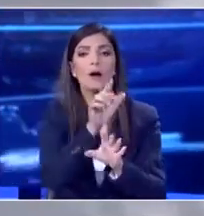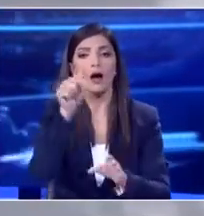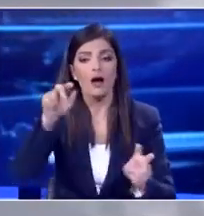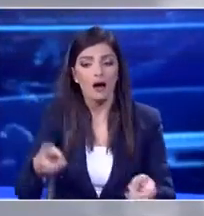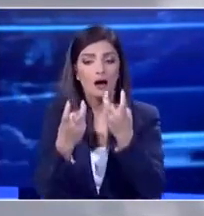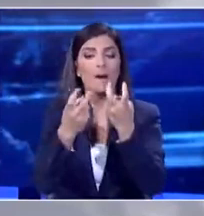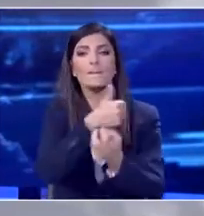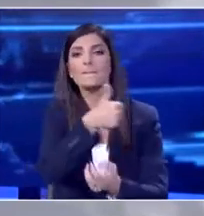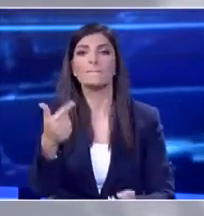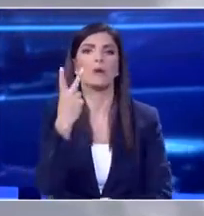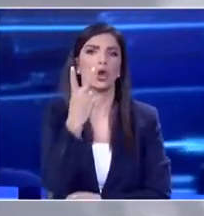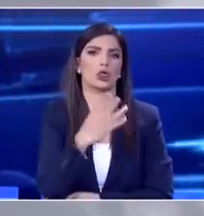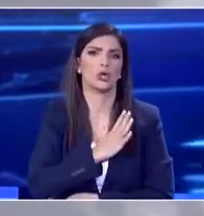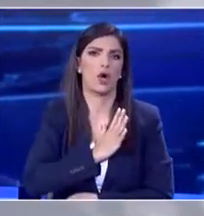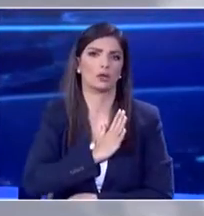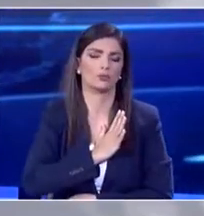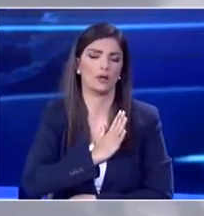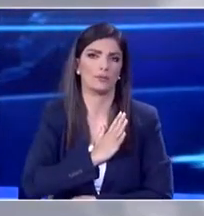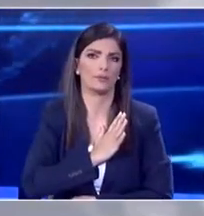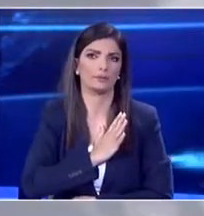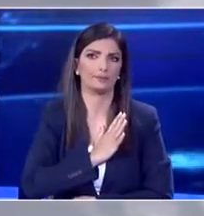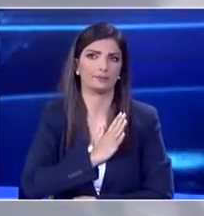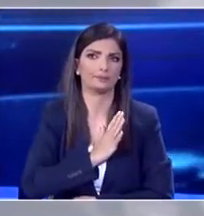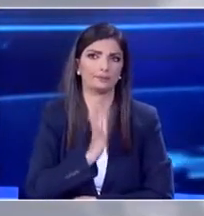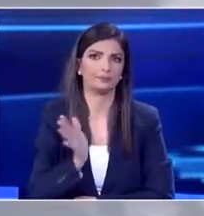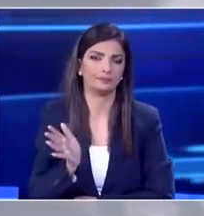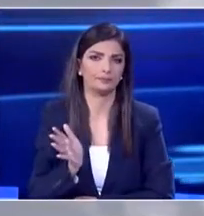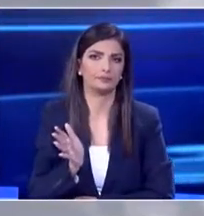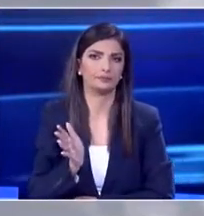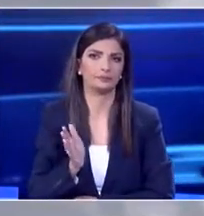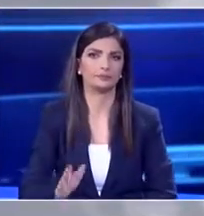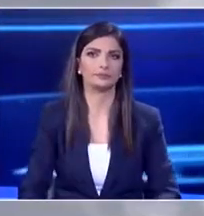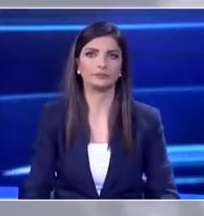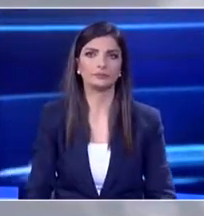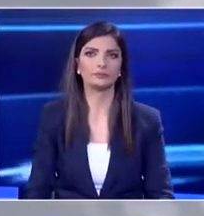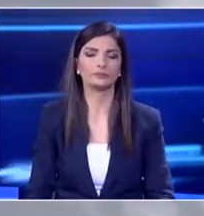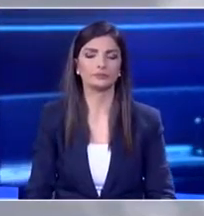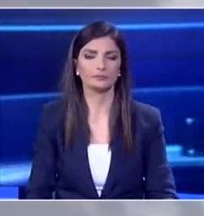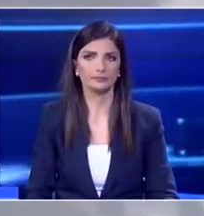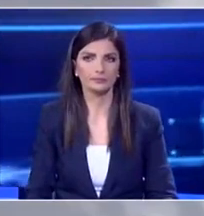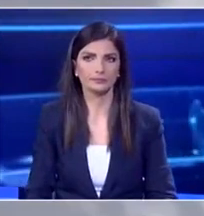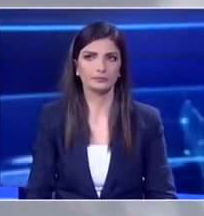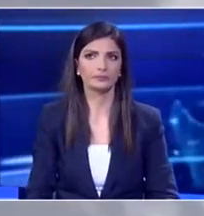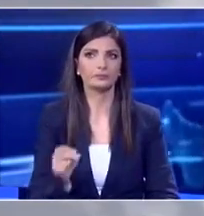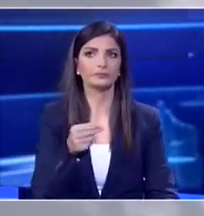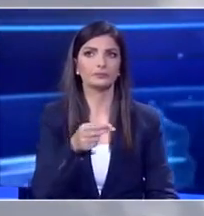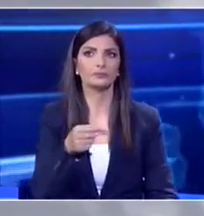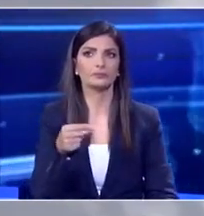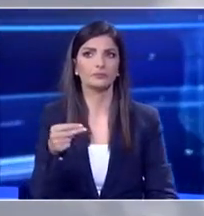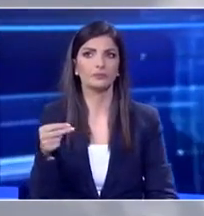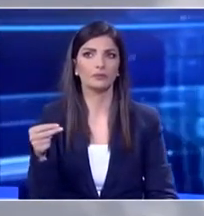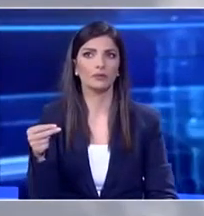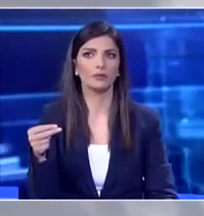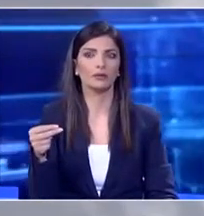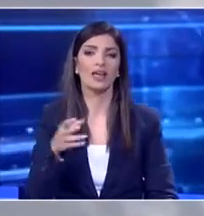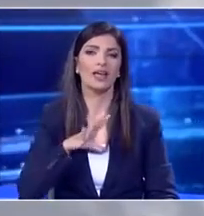Είναι πολύ υπηρεά τα συμπτώματα που έχουν Αν μου επιτρέπετε έφταση σε δεσπίδιο τμήμα που εγκάζεται επαγγελματίας υγεία